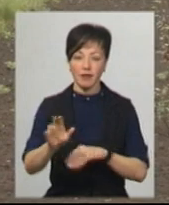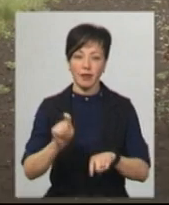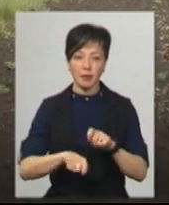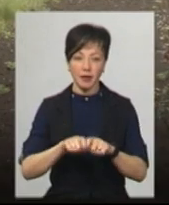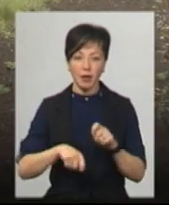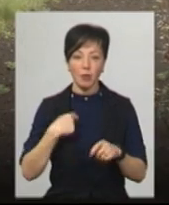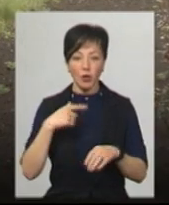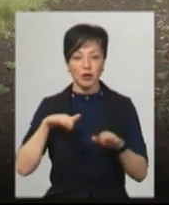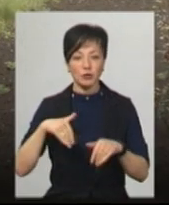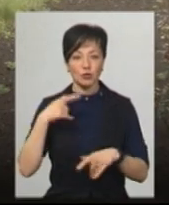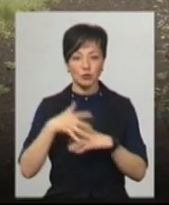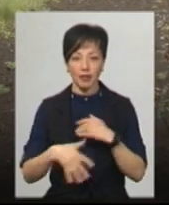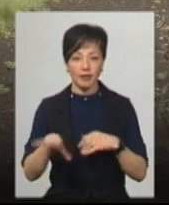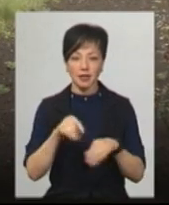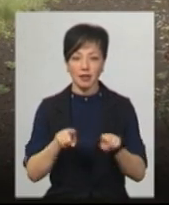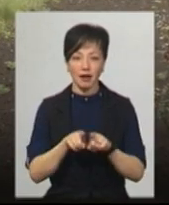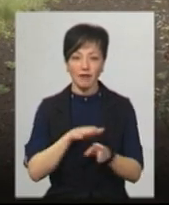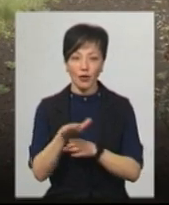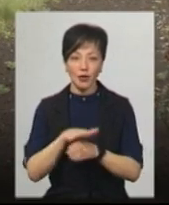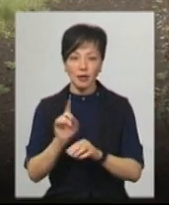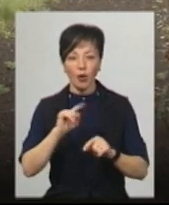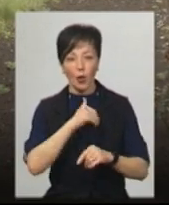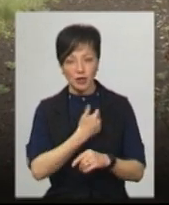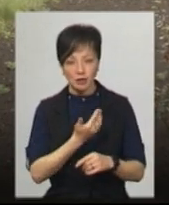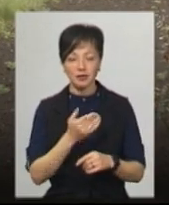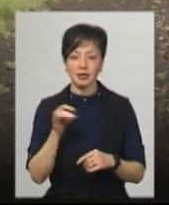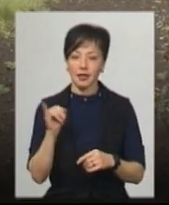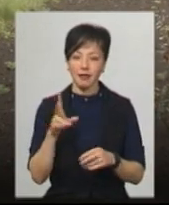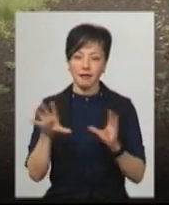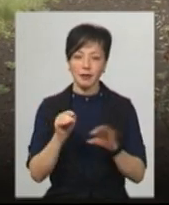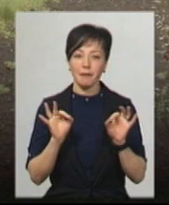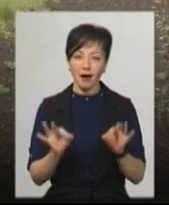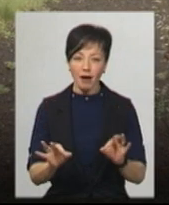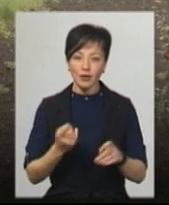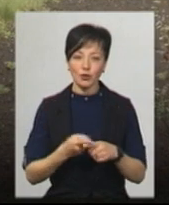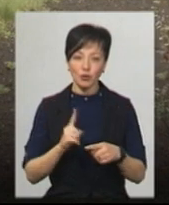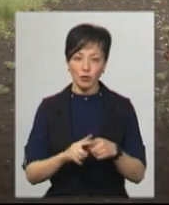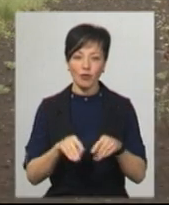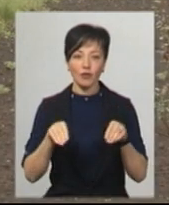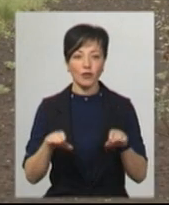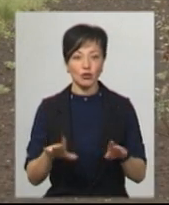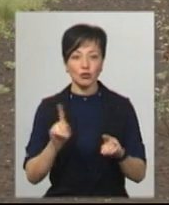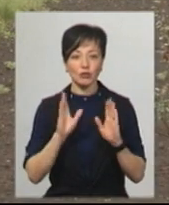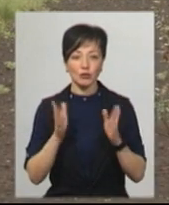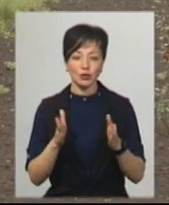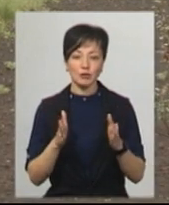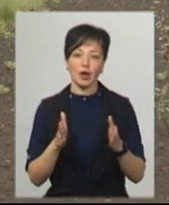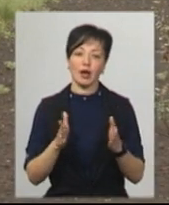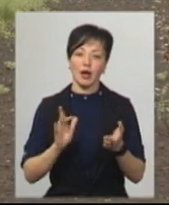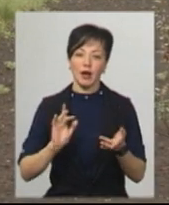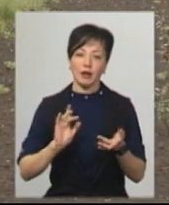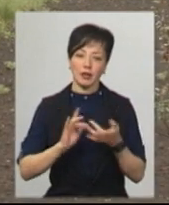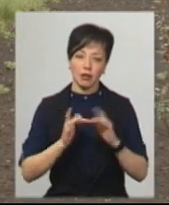я зрозуміла, що не все так виконується, як мені б хотілося, і не все правильно, тому ми вирішили, що будемо в зумі робити